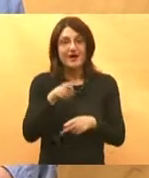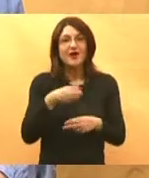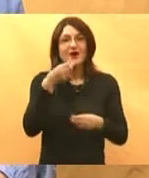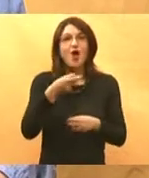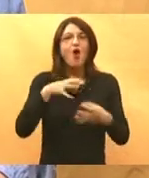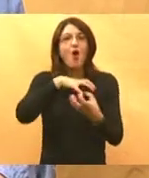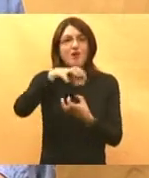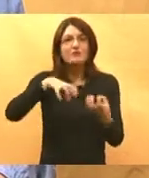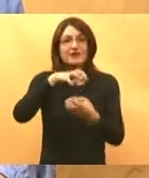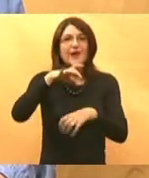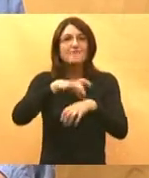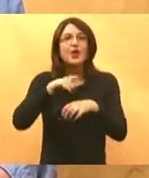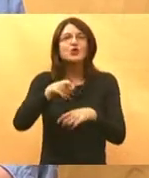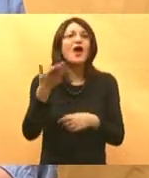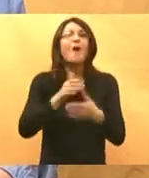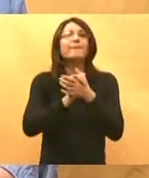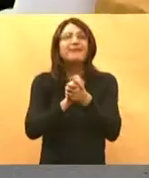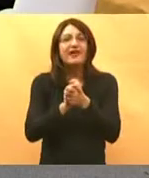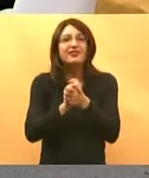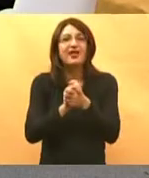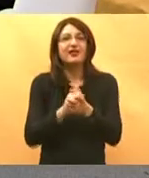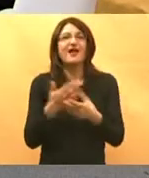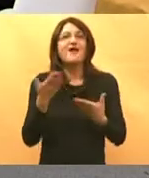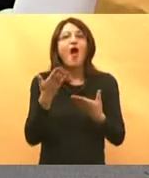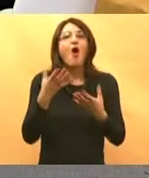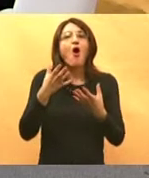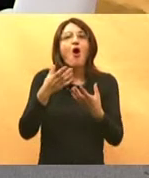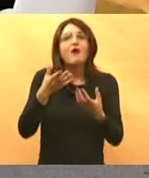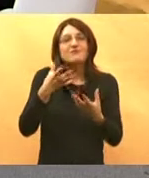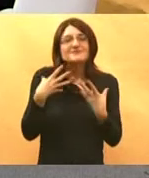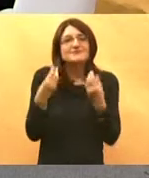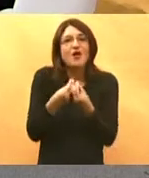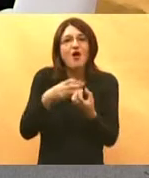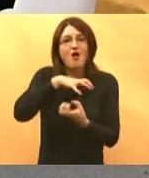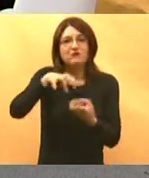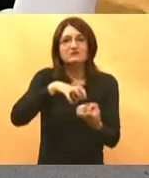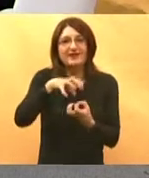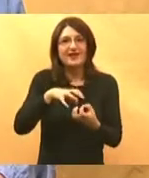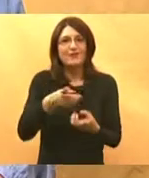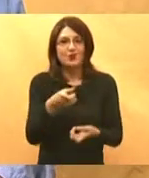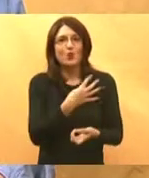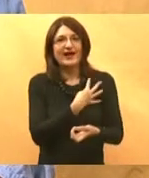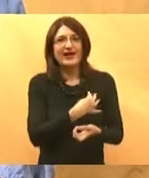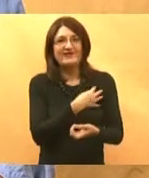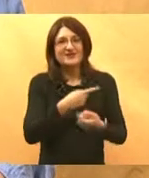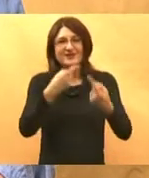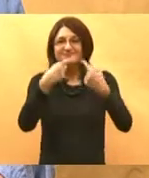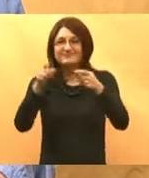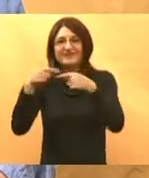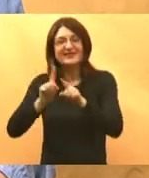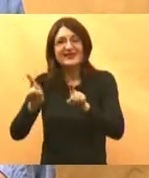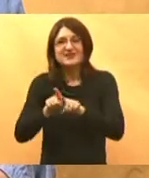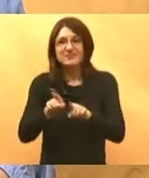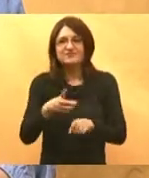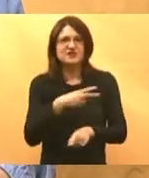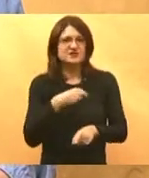nekad je bio prijatelj i dio obitelji. Postoji velika razlika u pojedinim dijelovima Hrvatske. Jedan grad Zagreb koji je izuzetno